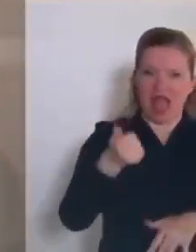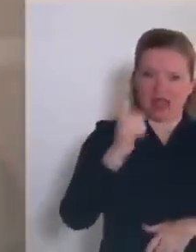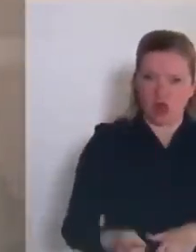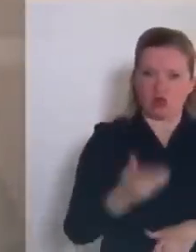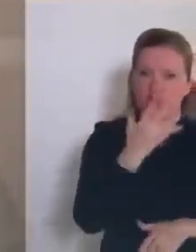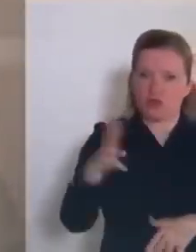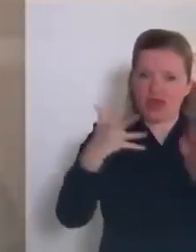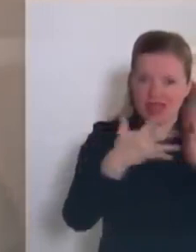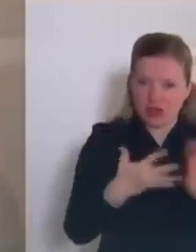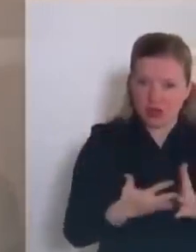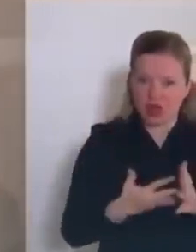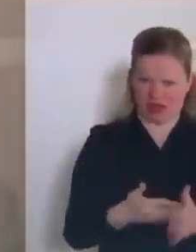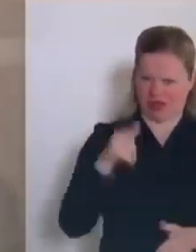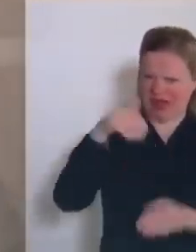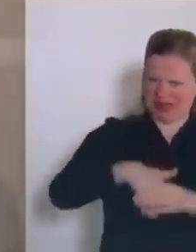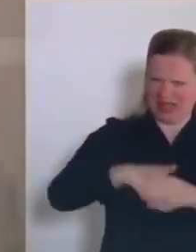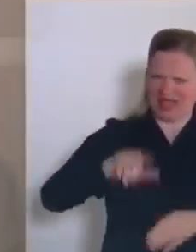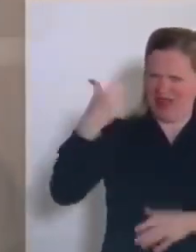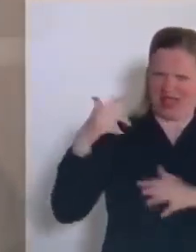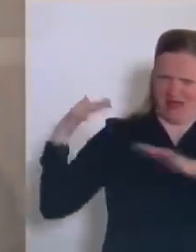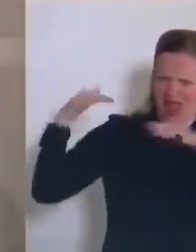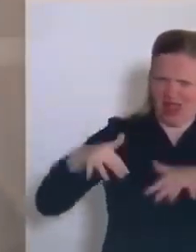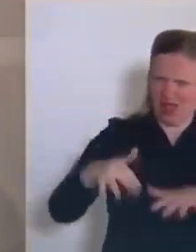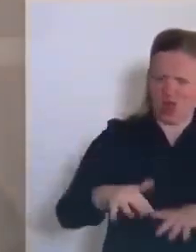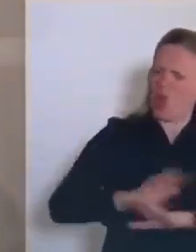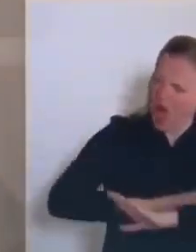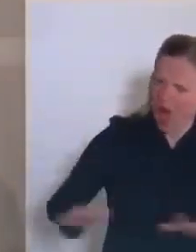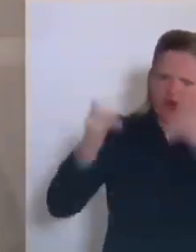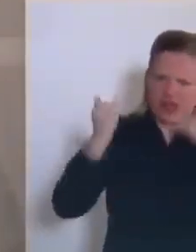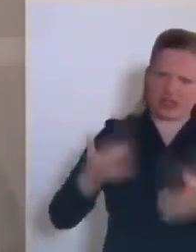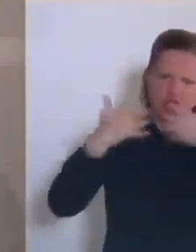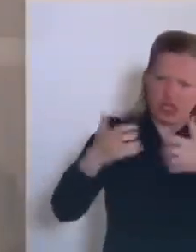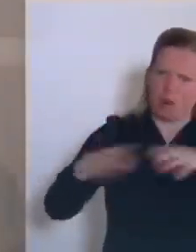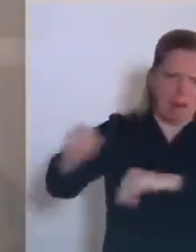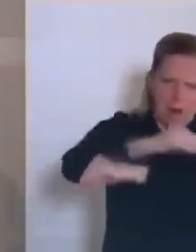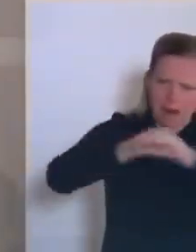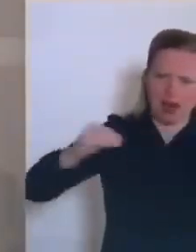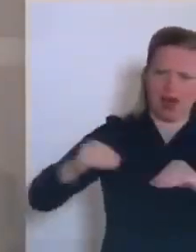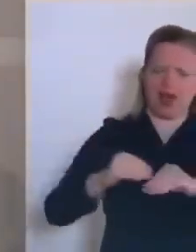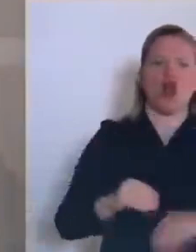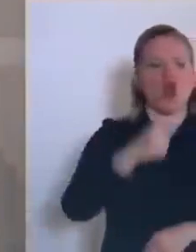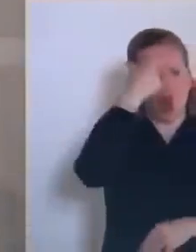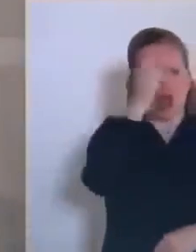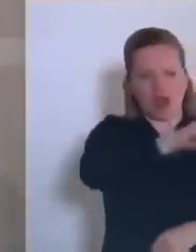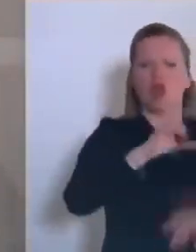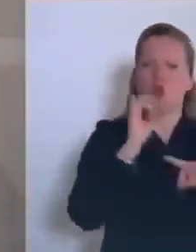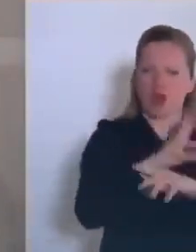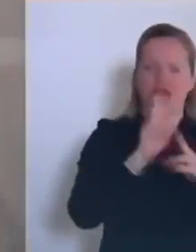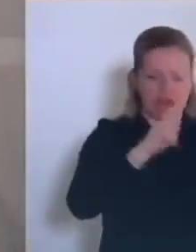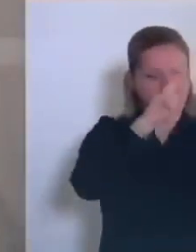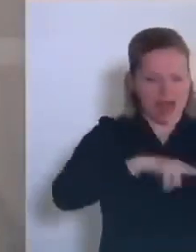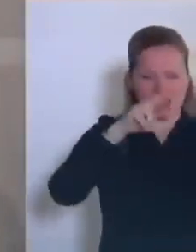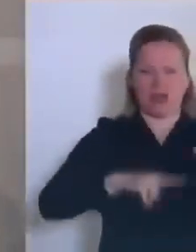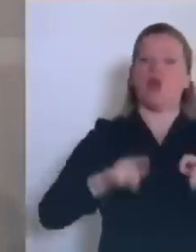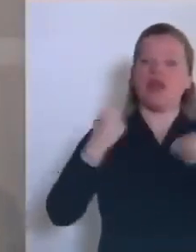solo 1500 test e lo dipingete come seconda ondata? Smettetela sempre di seminare queste favole, queste